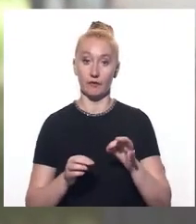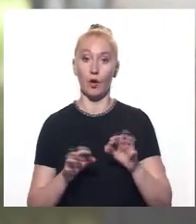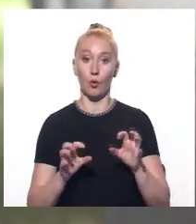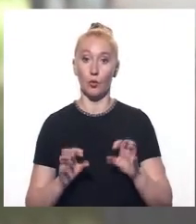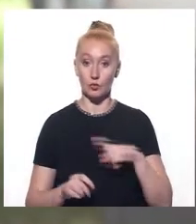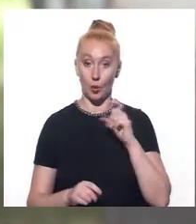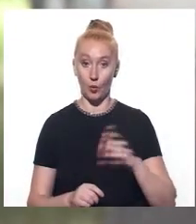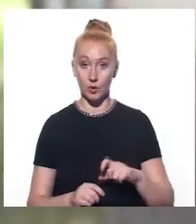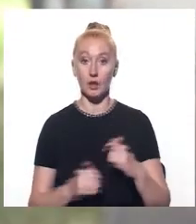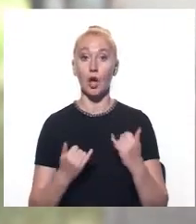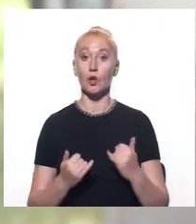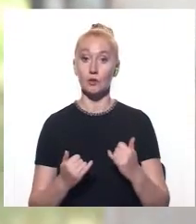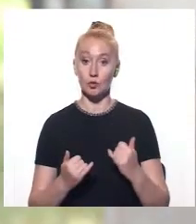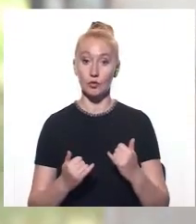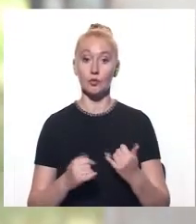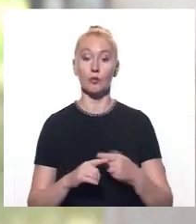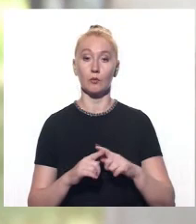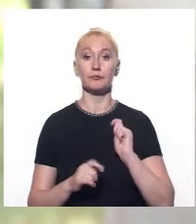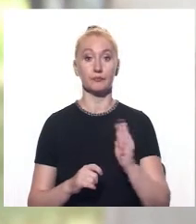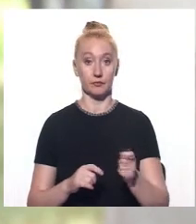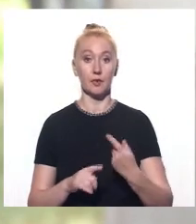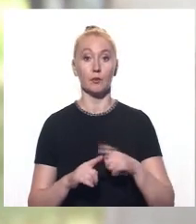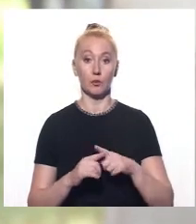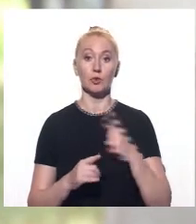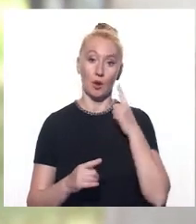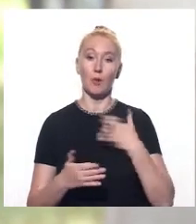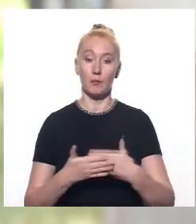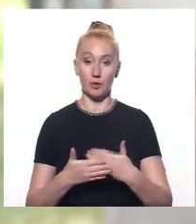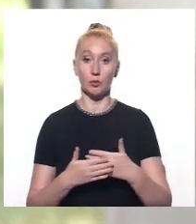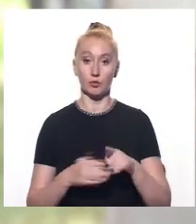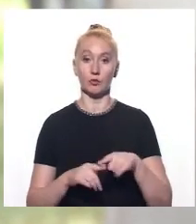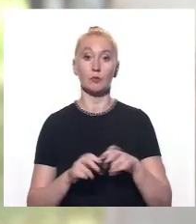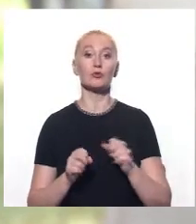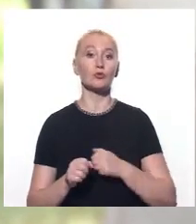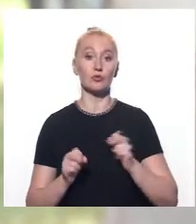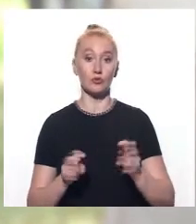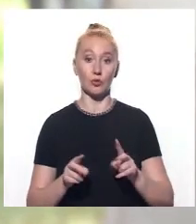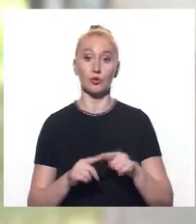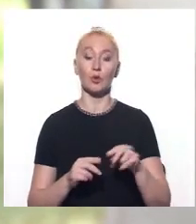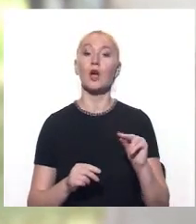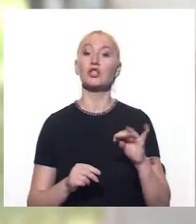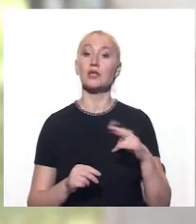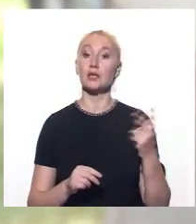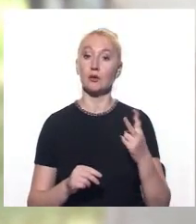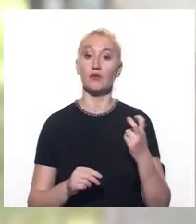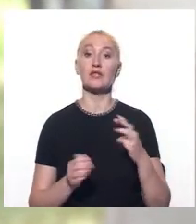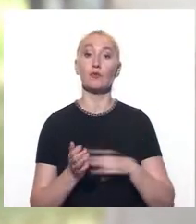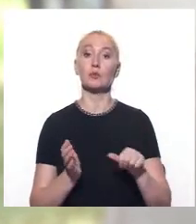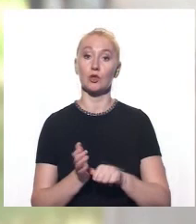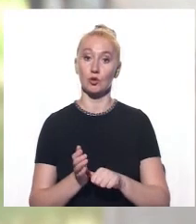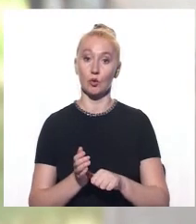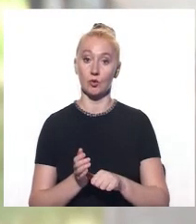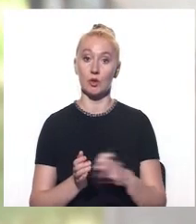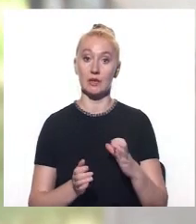України. Сьогодні йому буде вручено повідомлення про підозру у скоєнні злочину передбаченого частиною 2-ї 286-ї